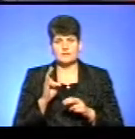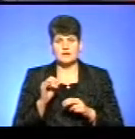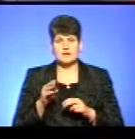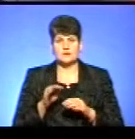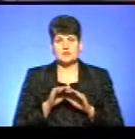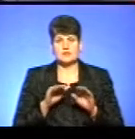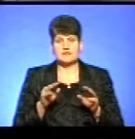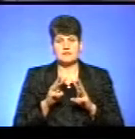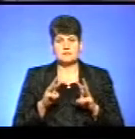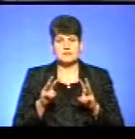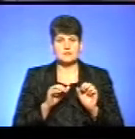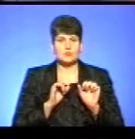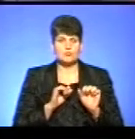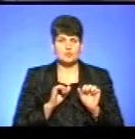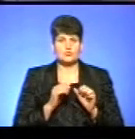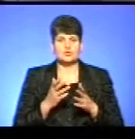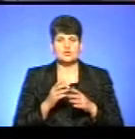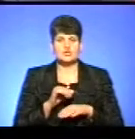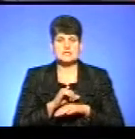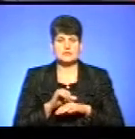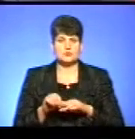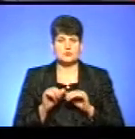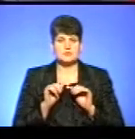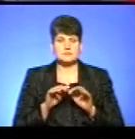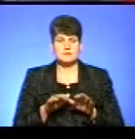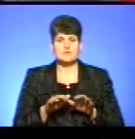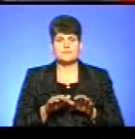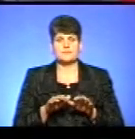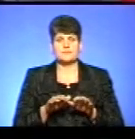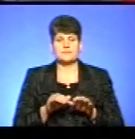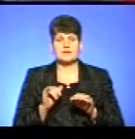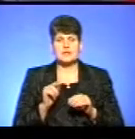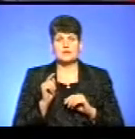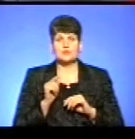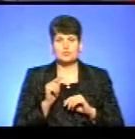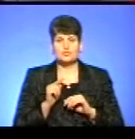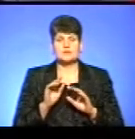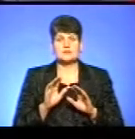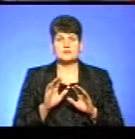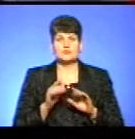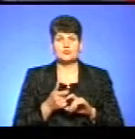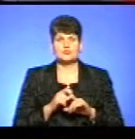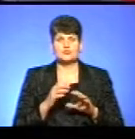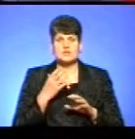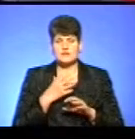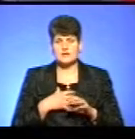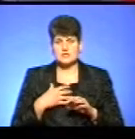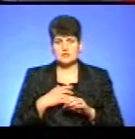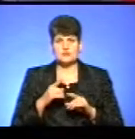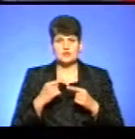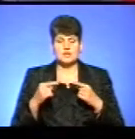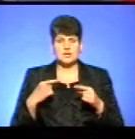міністрів оборони чи міністрів закордонних справ або глав держав і урядів. І саме тому надзвичайно важливо, що всі інші наші